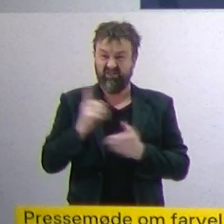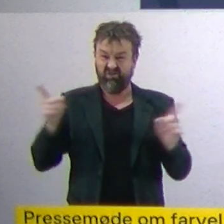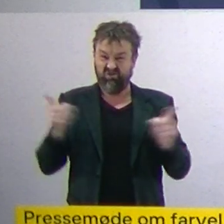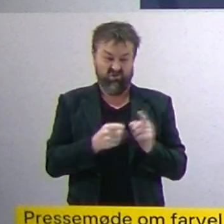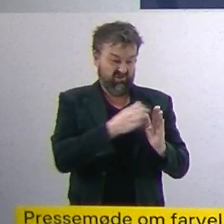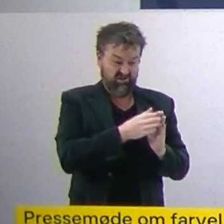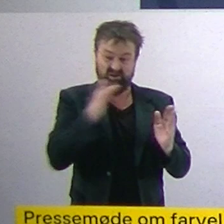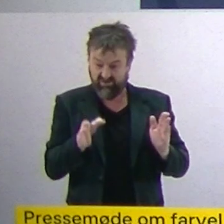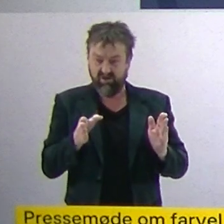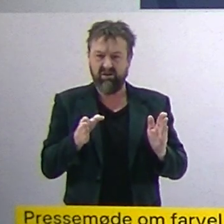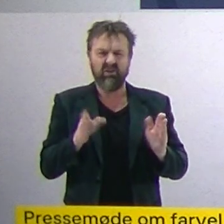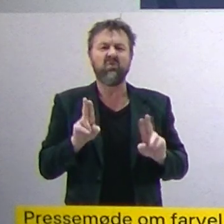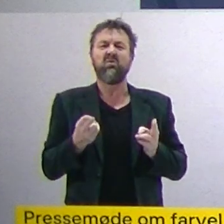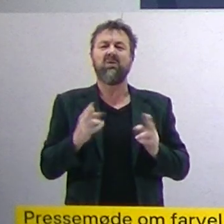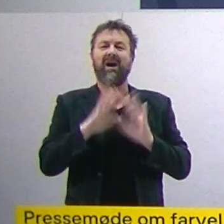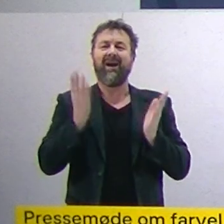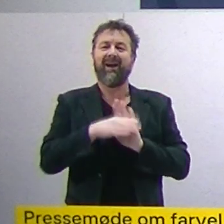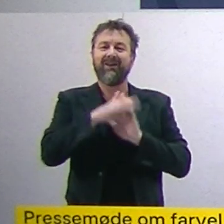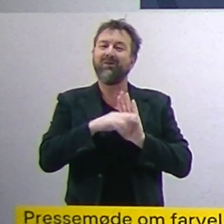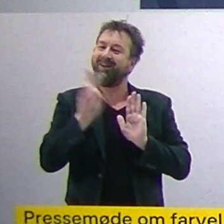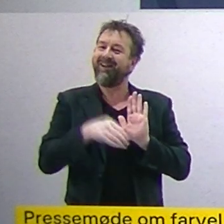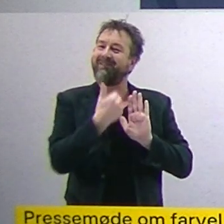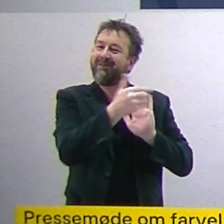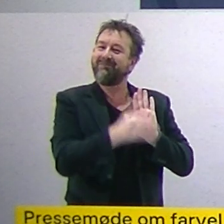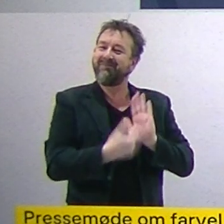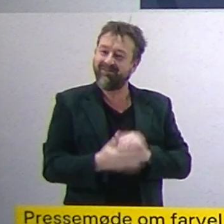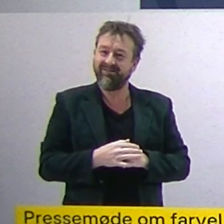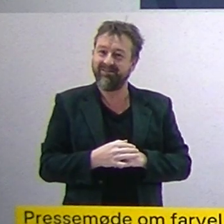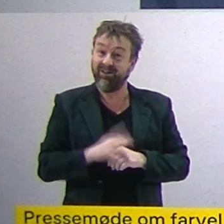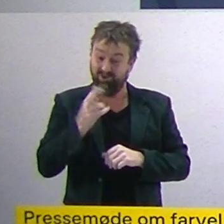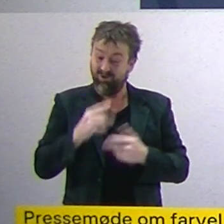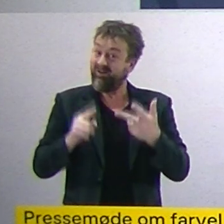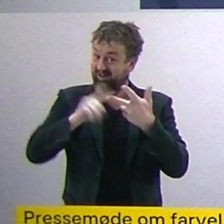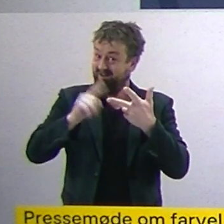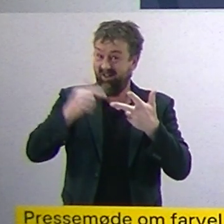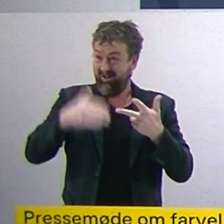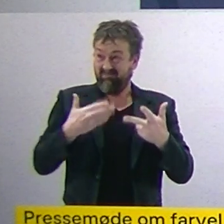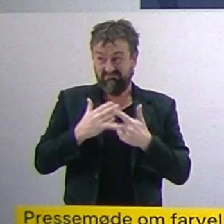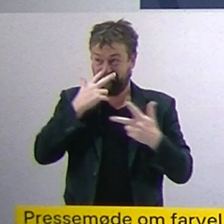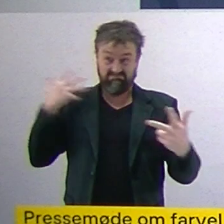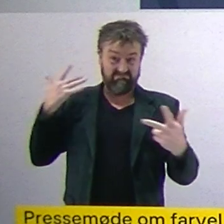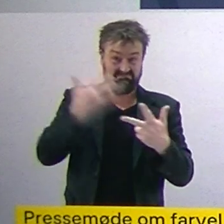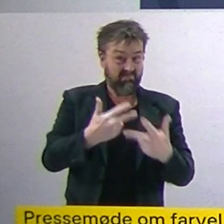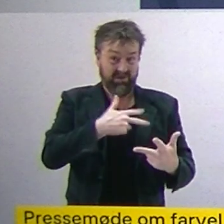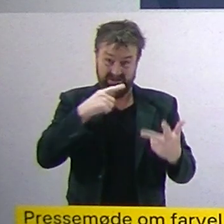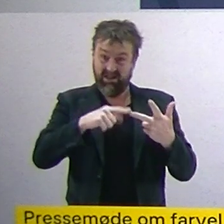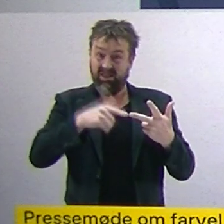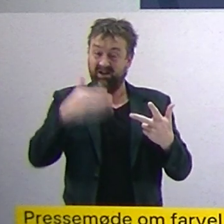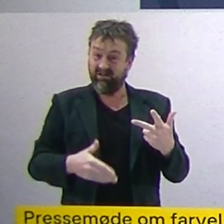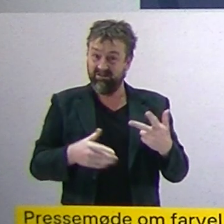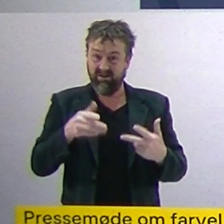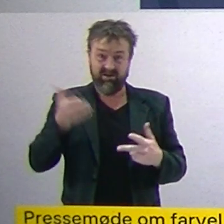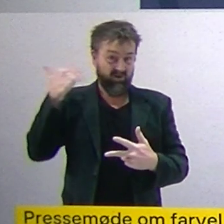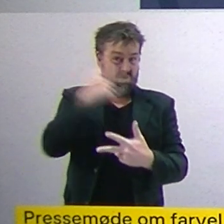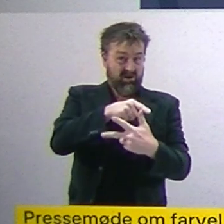faktisk kan lette alle restriktioner. Og det er mindst tredje gang, at Danmark går forrest i forhold til at limpe restriktioner. Jeg kan huske det efter godes til